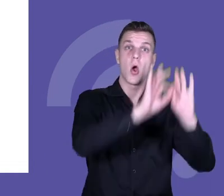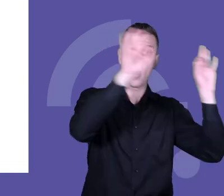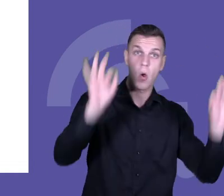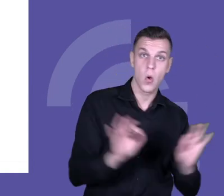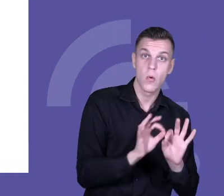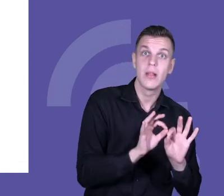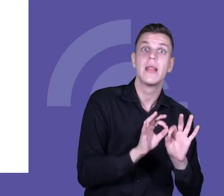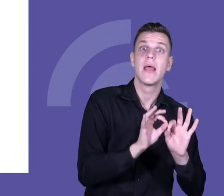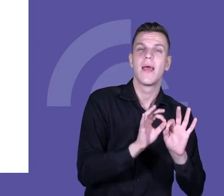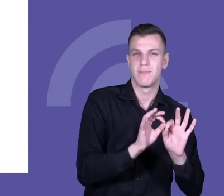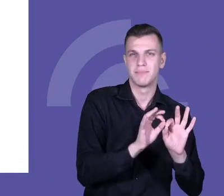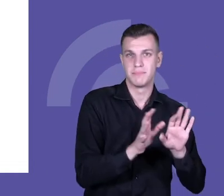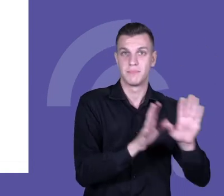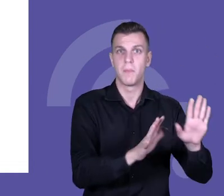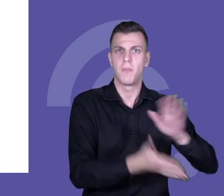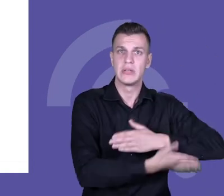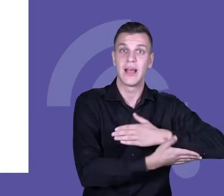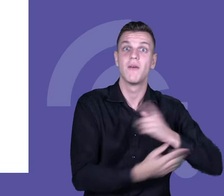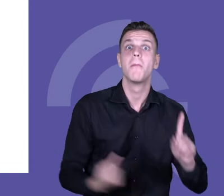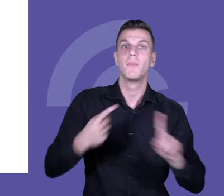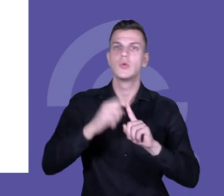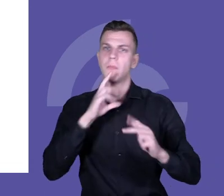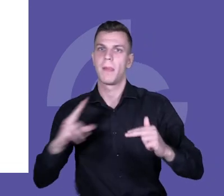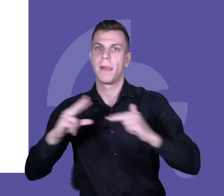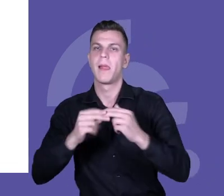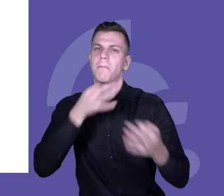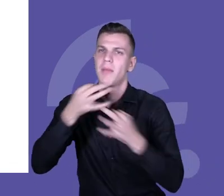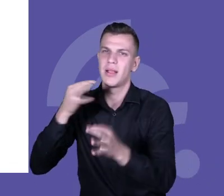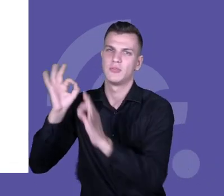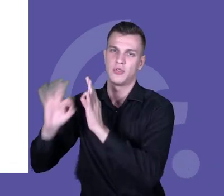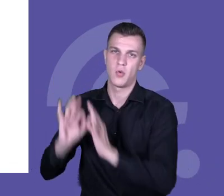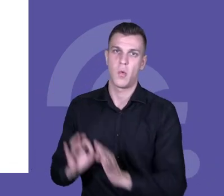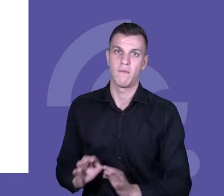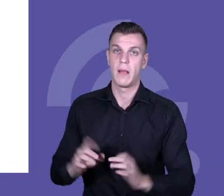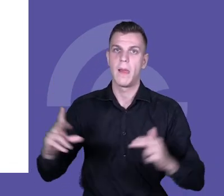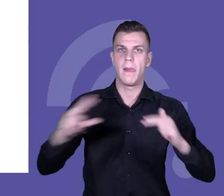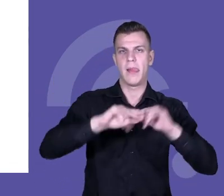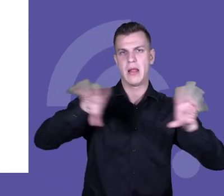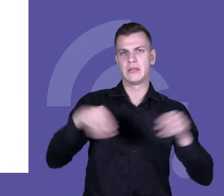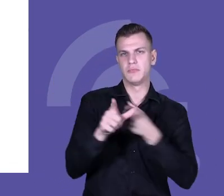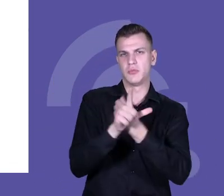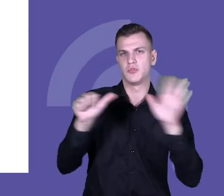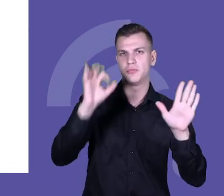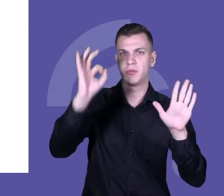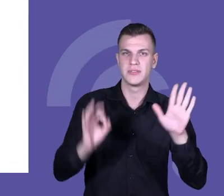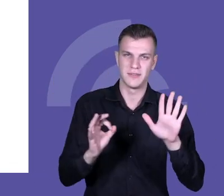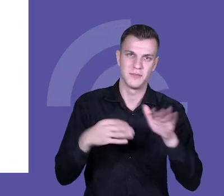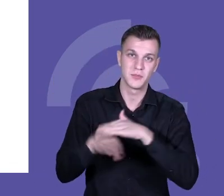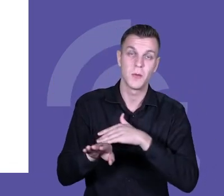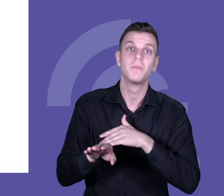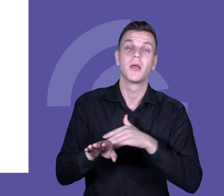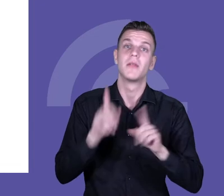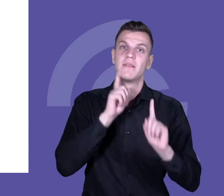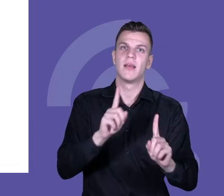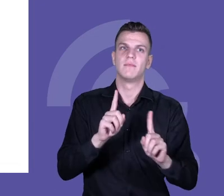ten wzrost kompetencji, więc to jest również coś bardzo, bardzo ciekawego. No i oczywiście padło kluczowe pytanie, że jest wzrost,